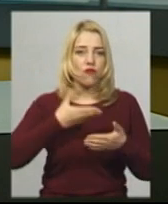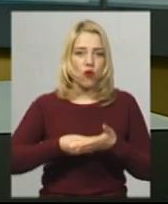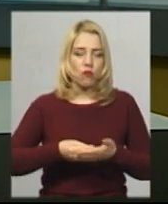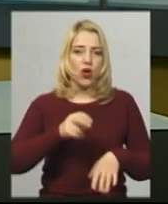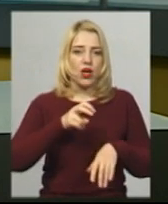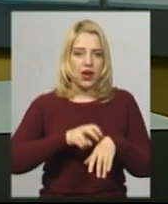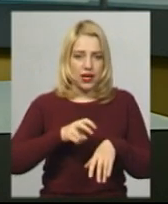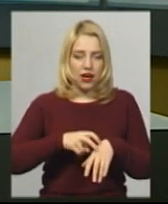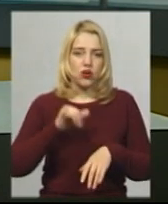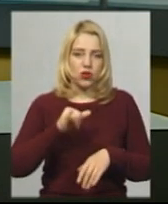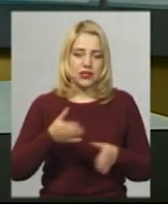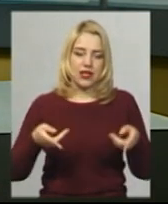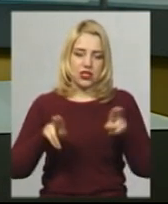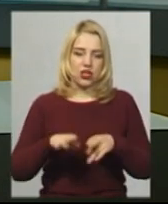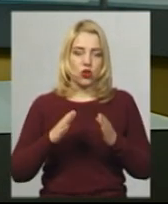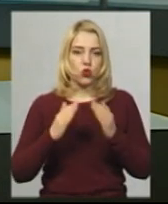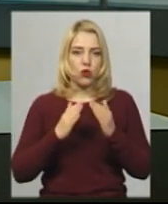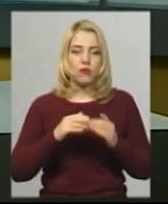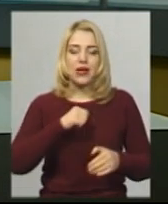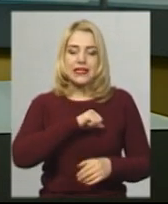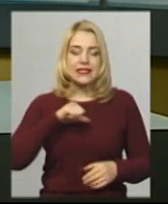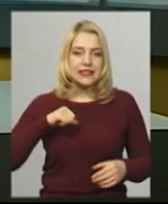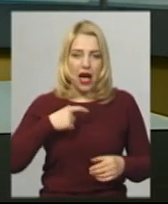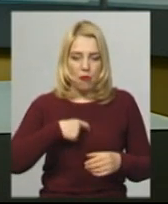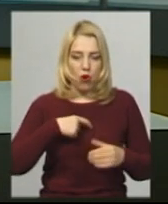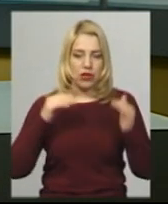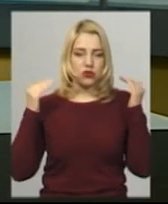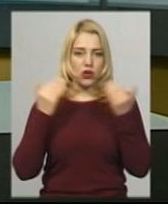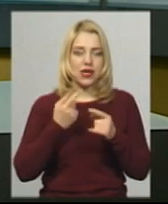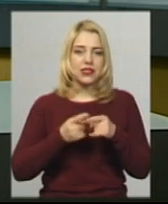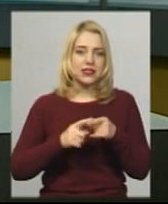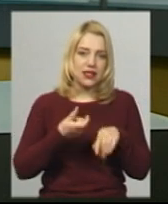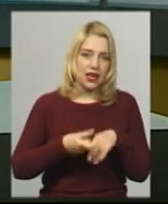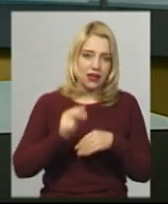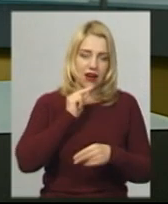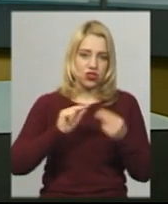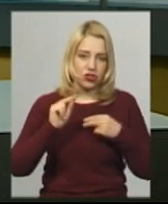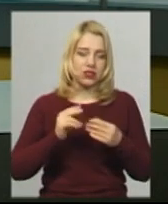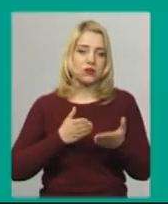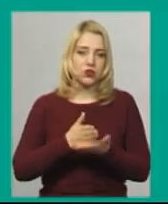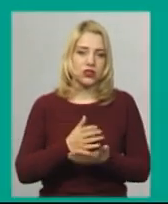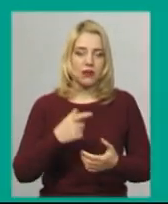Залишайтеся вдома. Самоізоляція – найдієвиший спосіб убезпечити себе від інфікування.